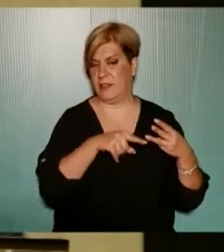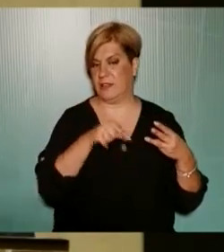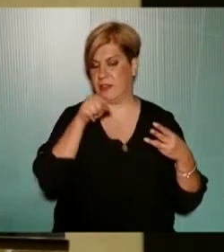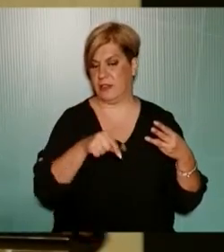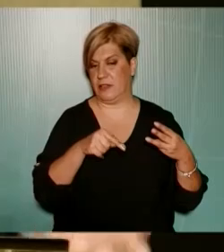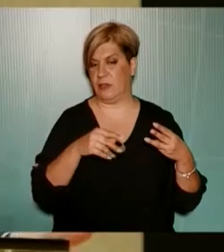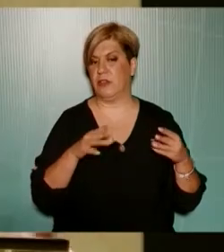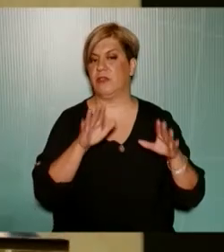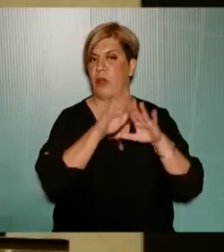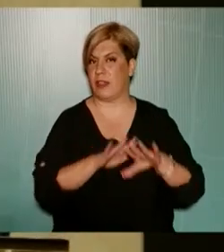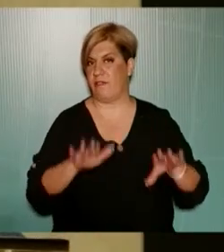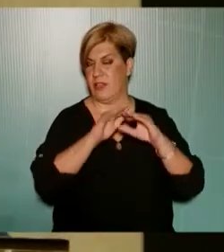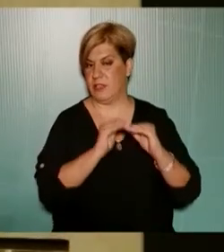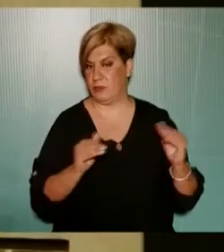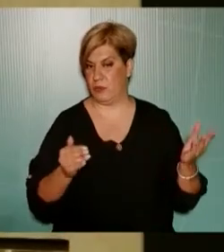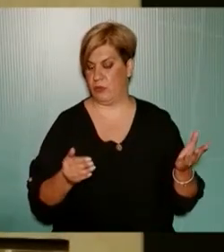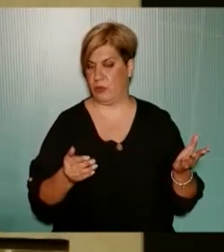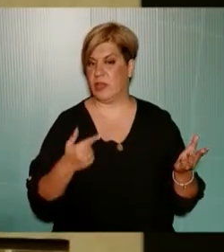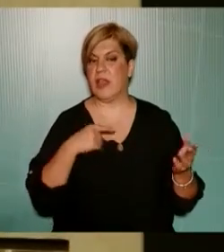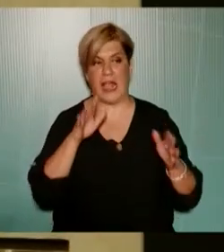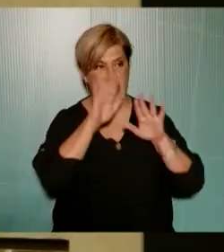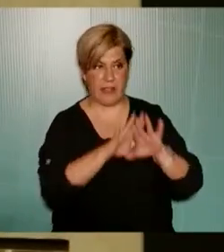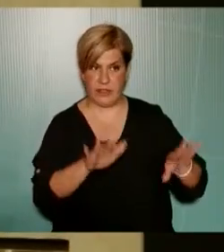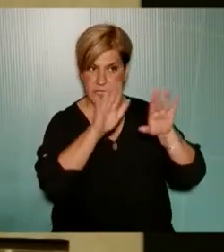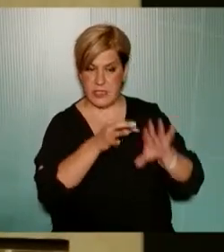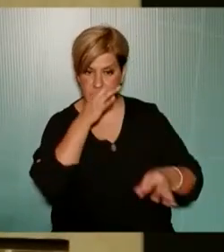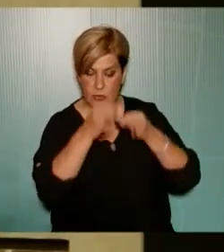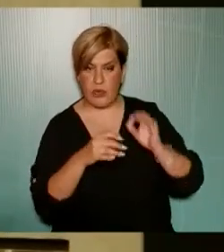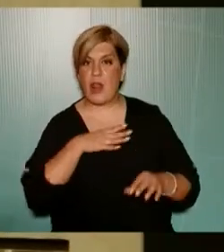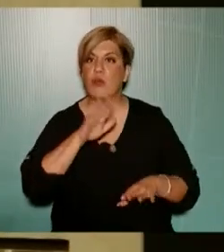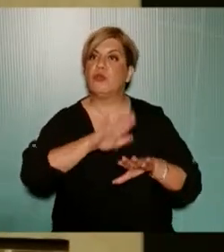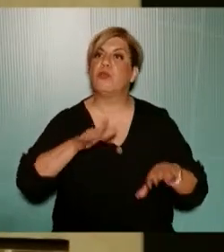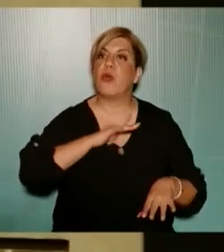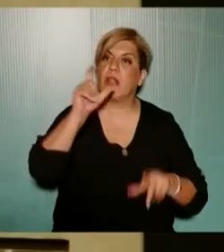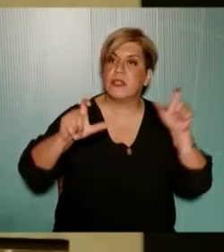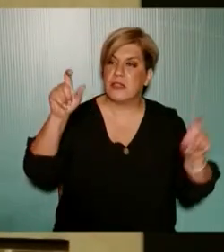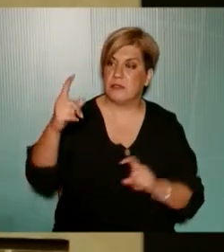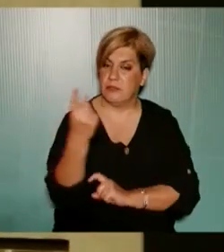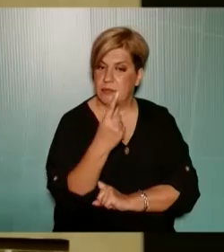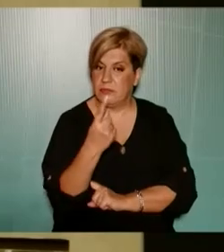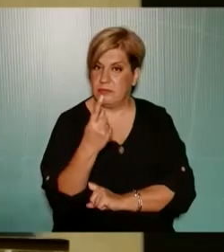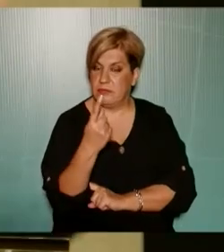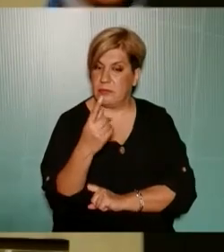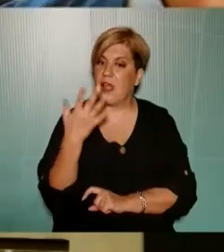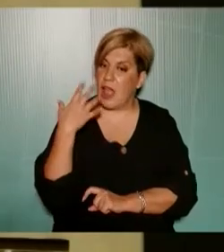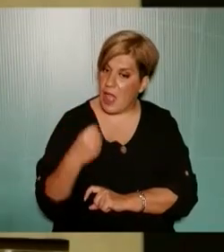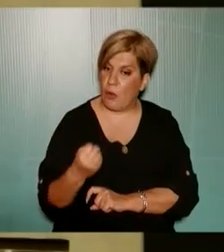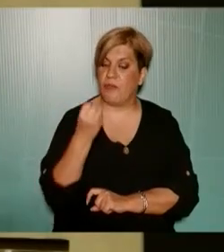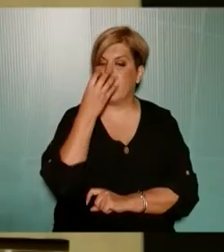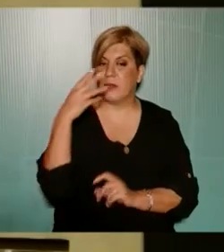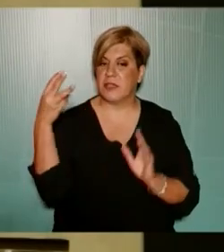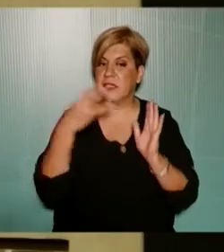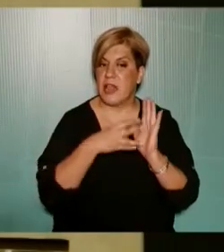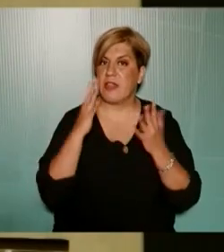πλαίσια του κατευνασμού δηλαδή είναι κατευνασμός να λέω στους συμπολίτες μου ότι έχω φυτέψει τρεις